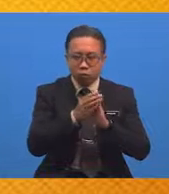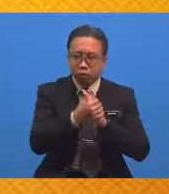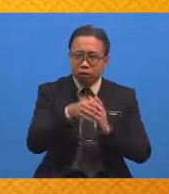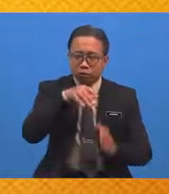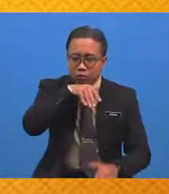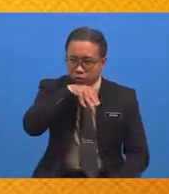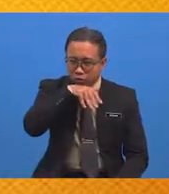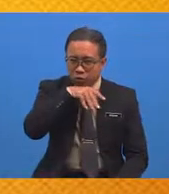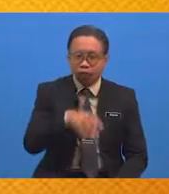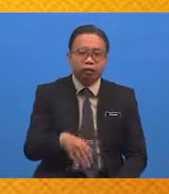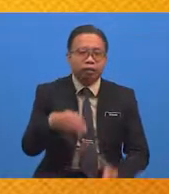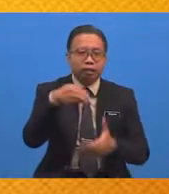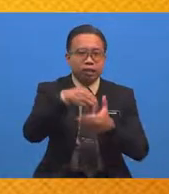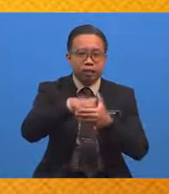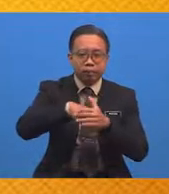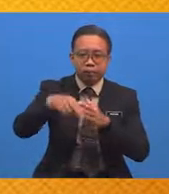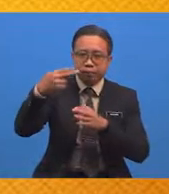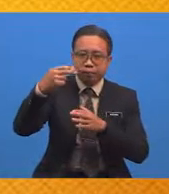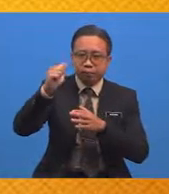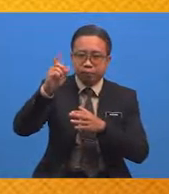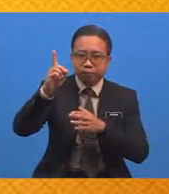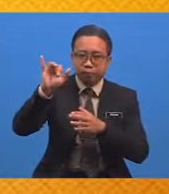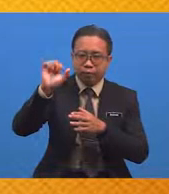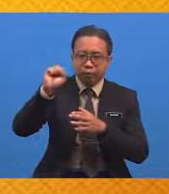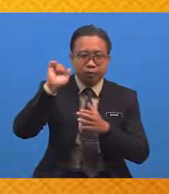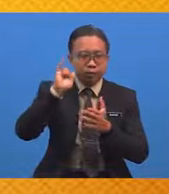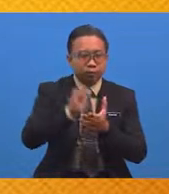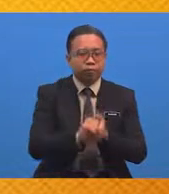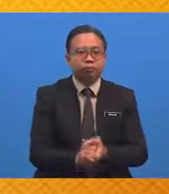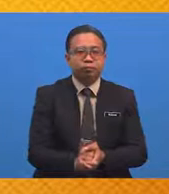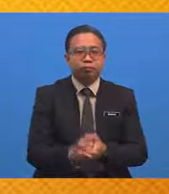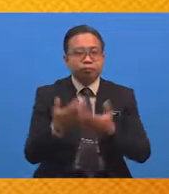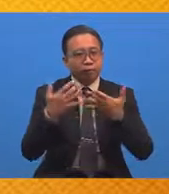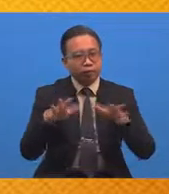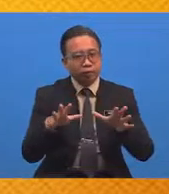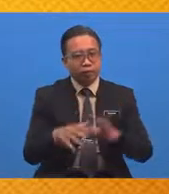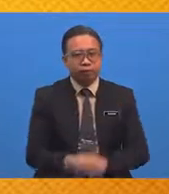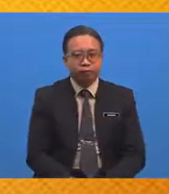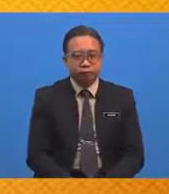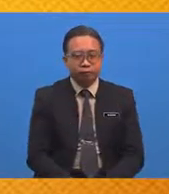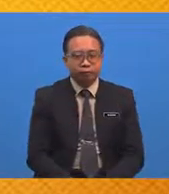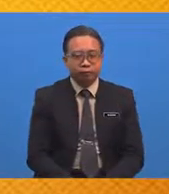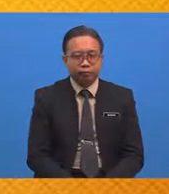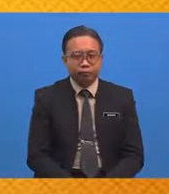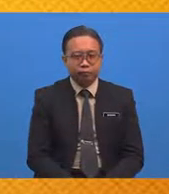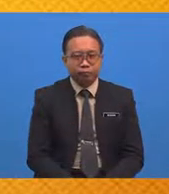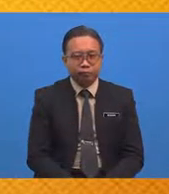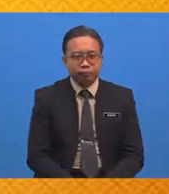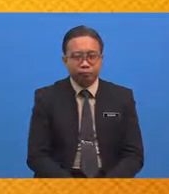.W Dalam hadis tersebut Sudah? Alhamdulillah